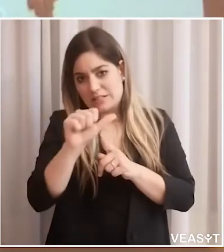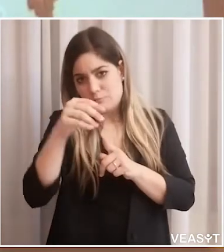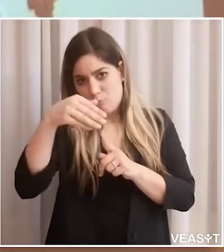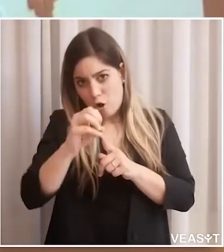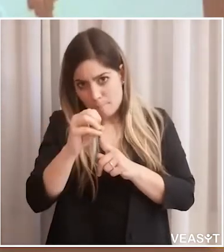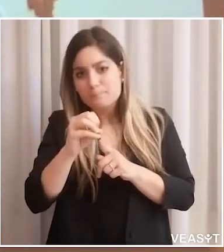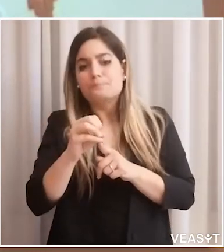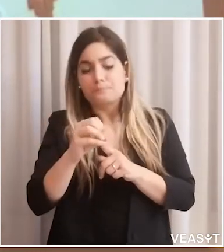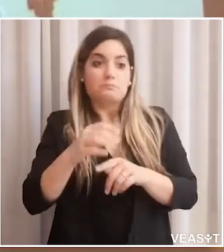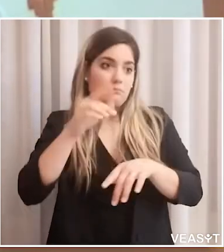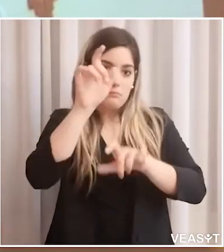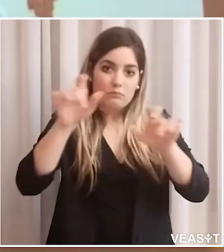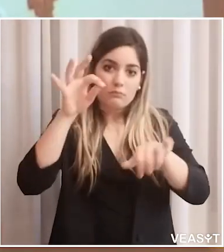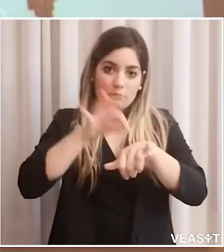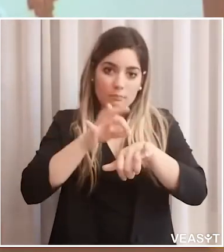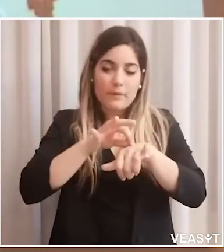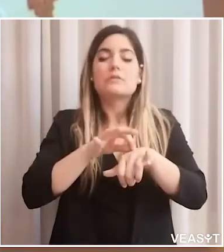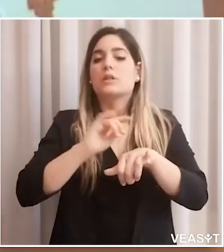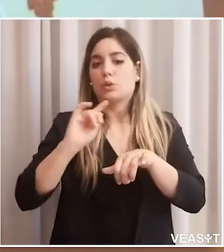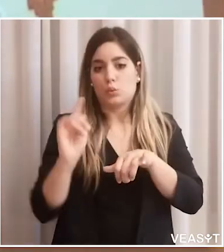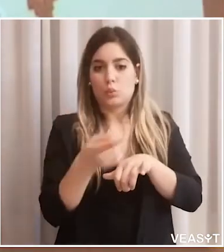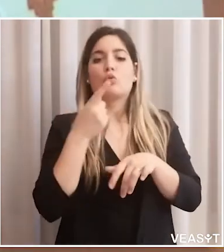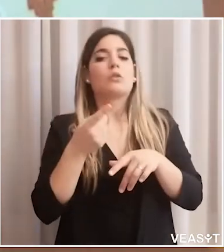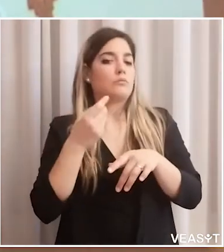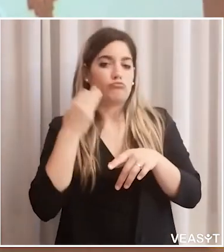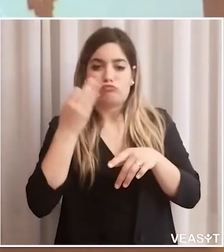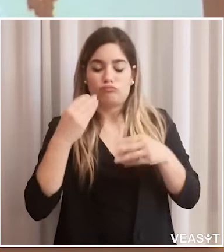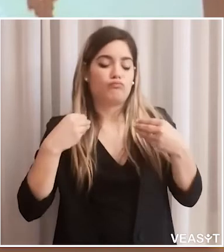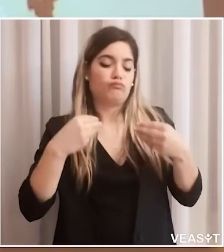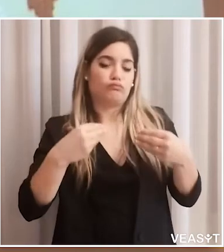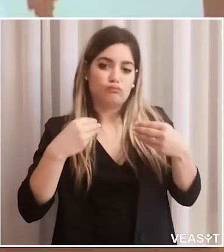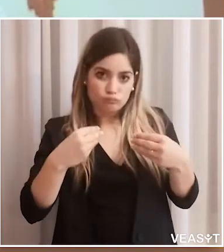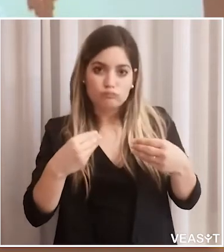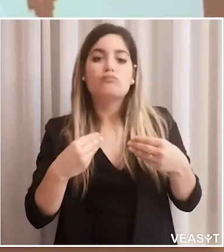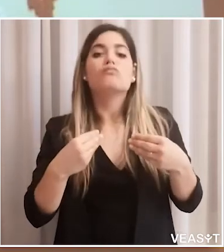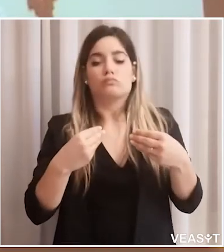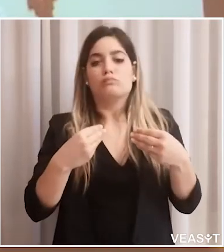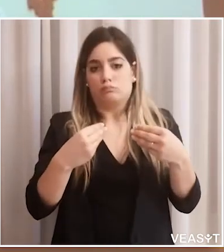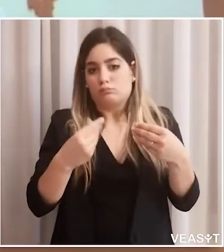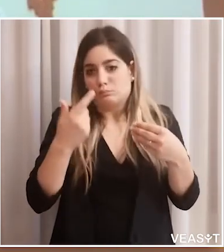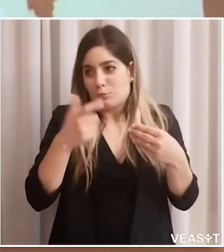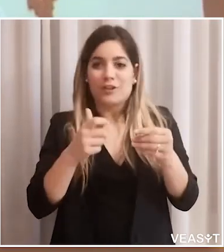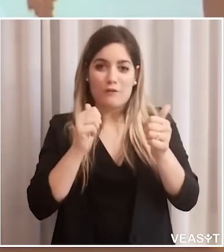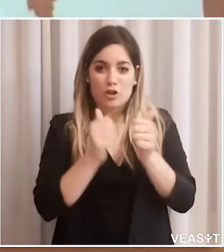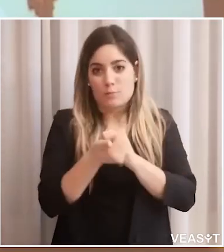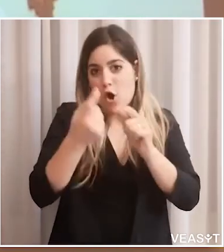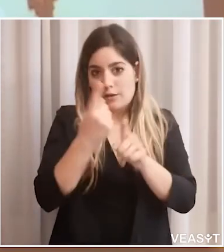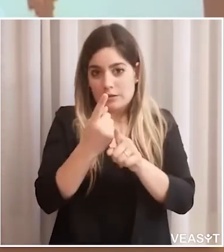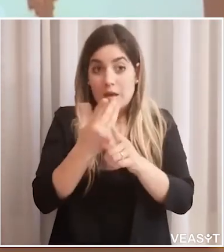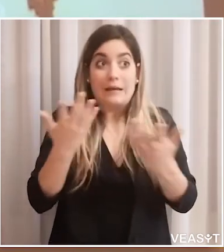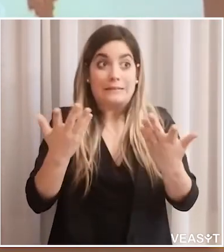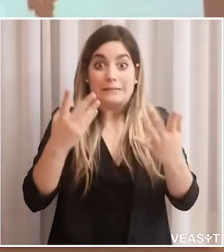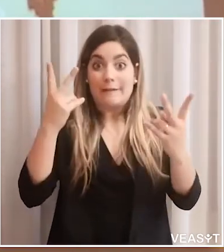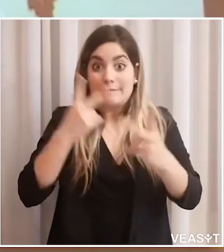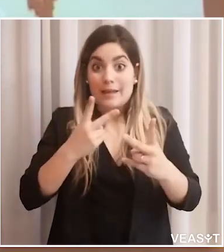e nella valutazione dei pazienti che apprenditori sempre alla nostra struttura in precisione di un'attività notoria